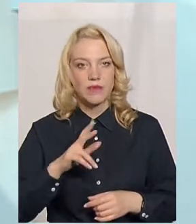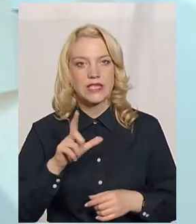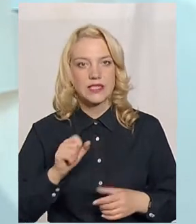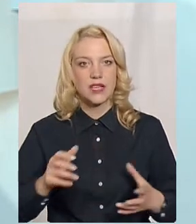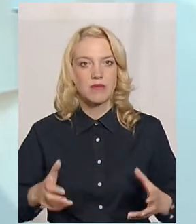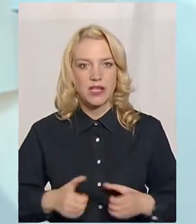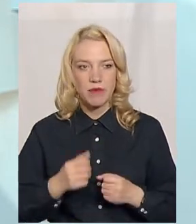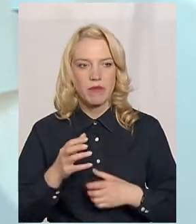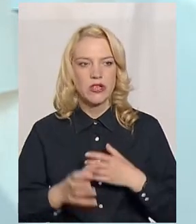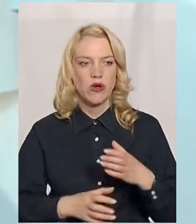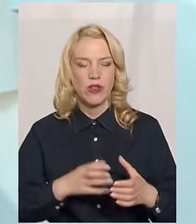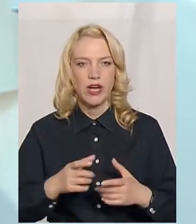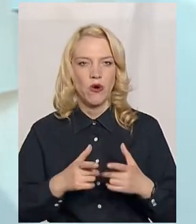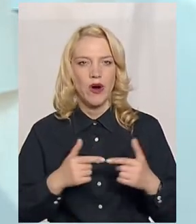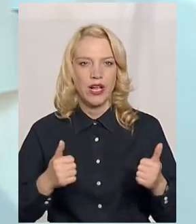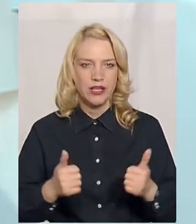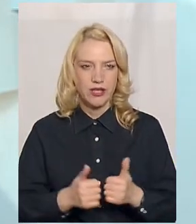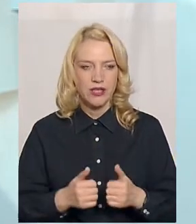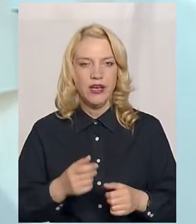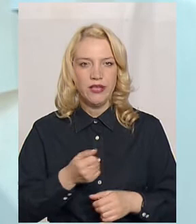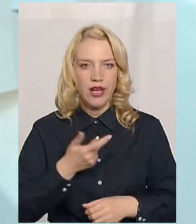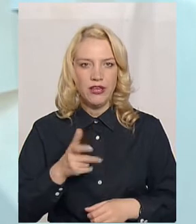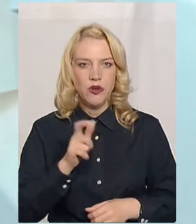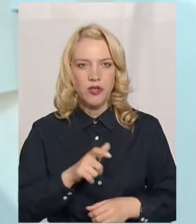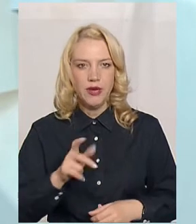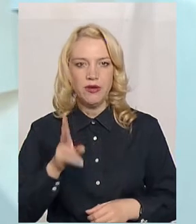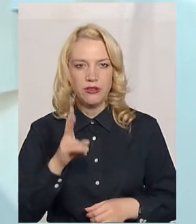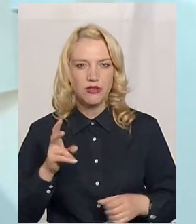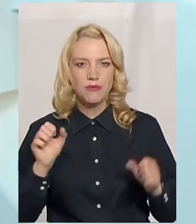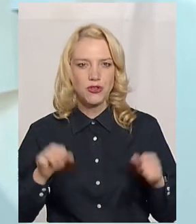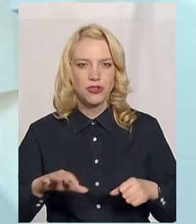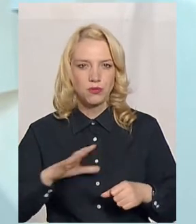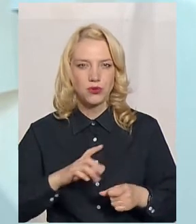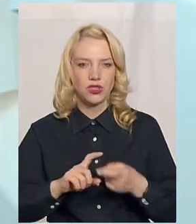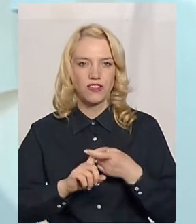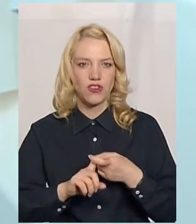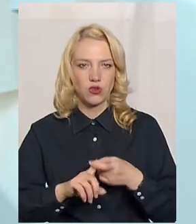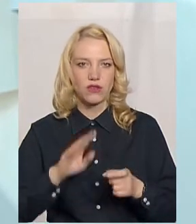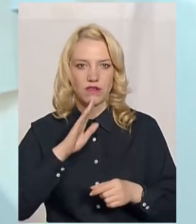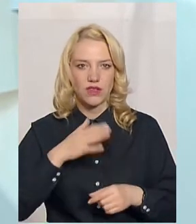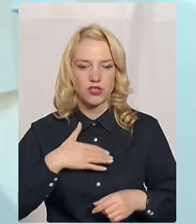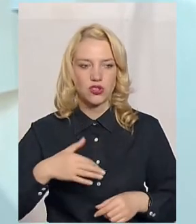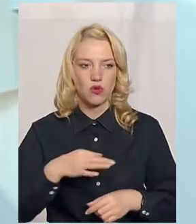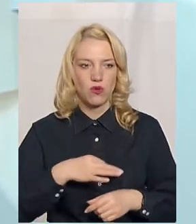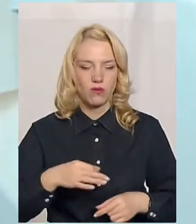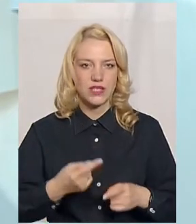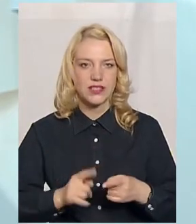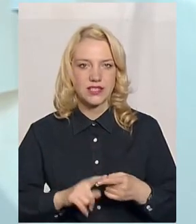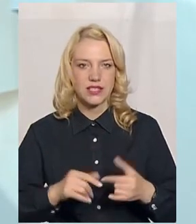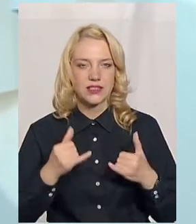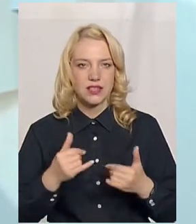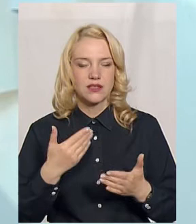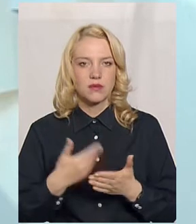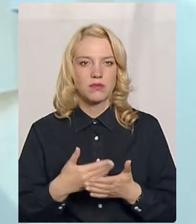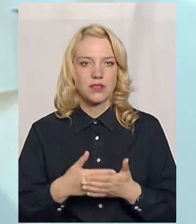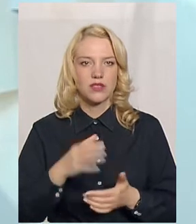підтримки міжнародних організацій, кількість осіб, які можуть бути інфіковані в нашій області, це зараз десь